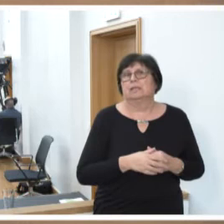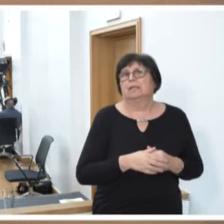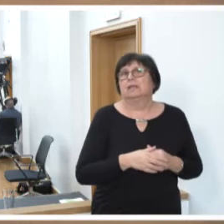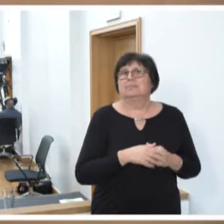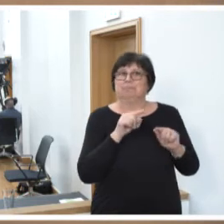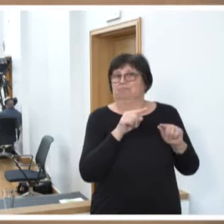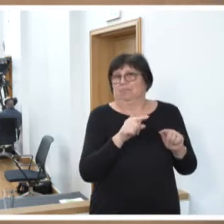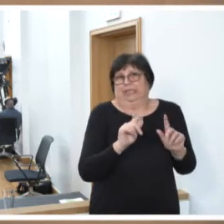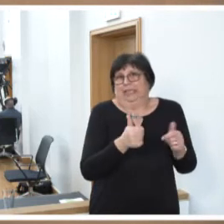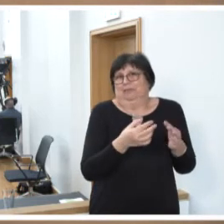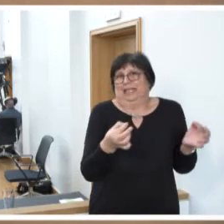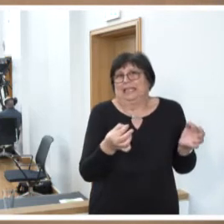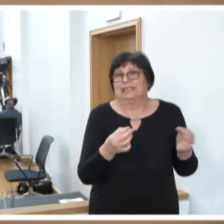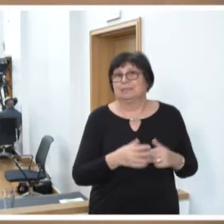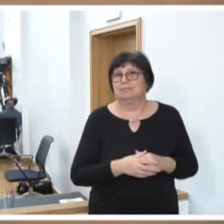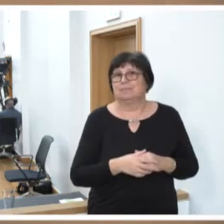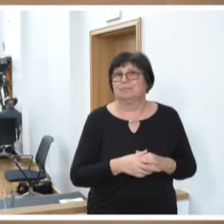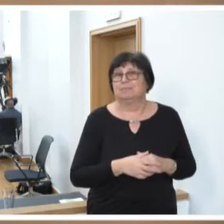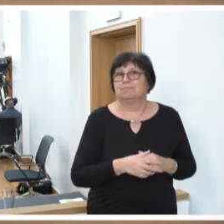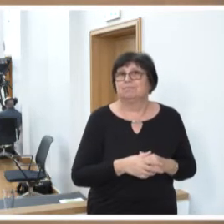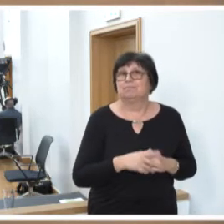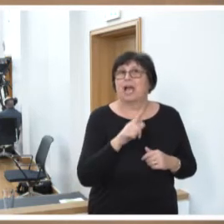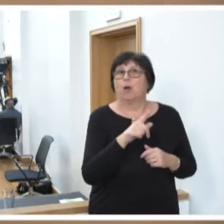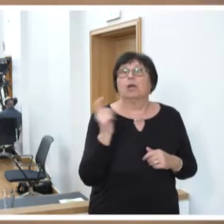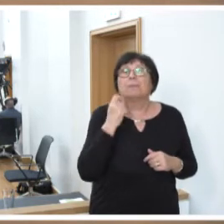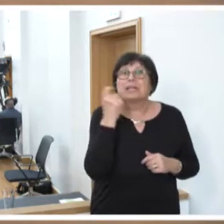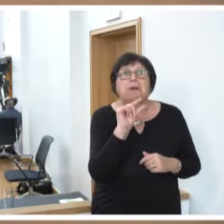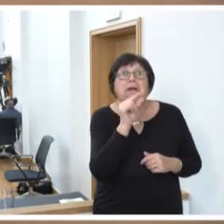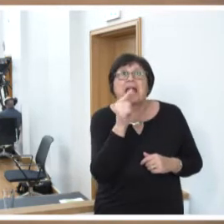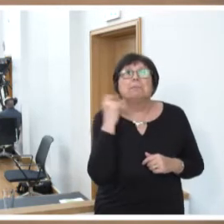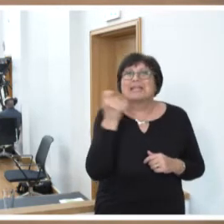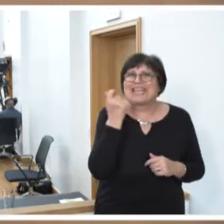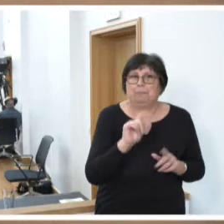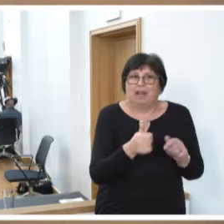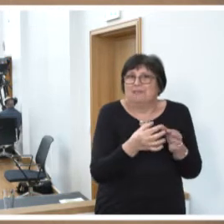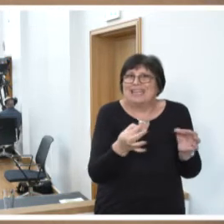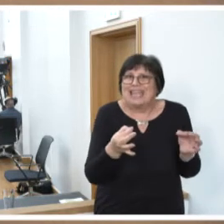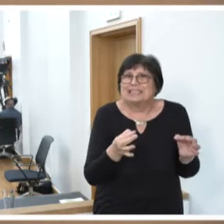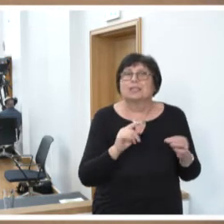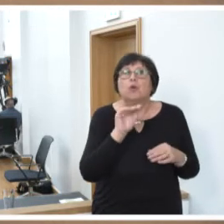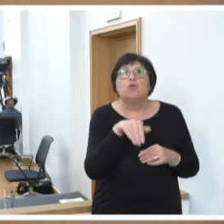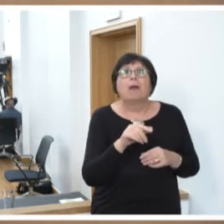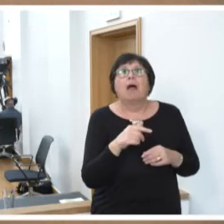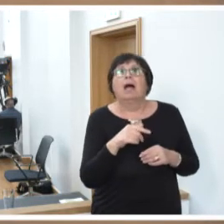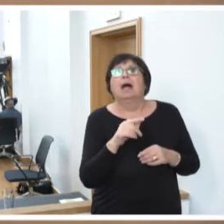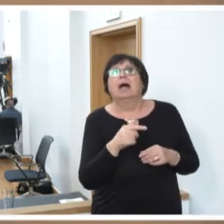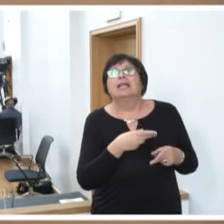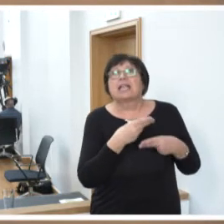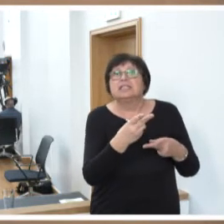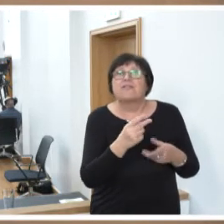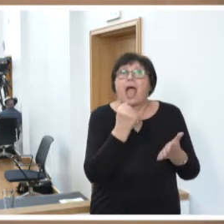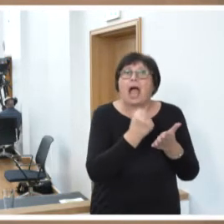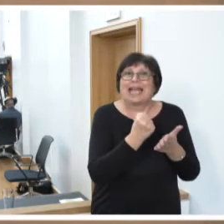denen nützt es nichts, oder ich sage den Betrieben, den kleinen Betrieben nützt es nichts, wenn man über die Transferagenturen immer die großen